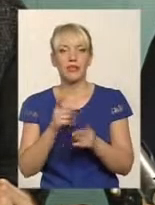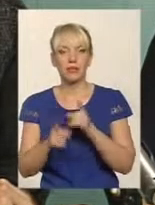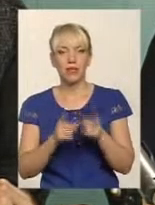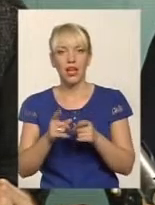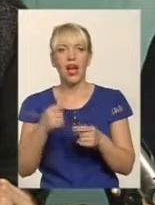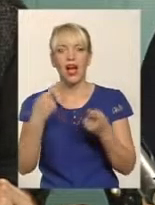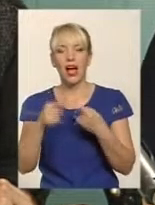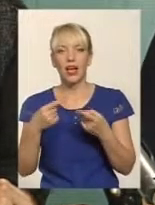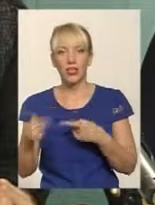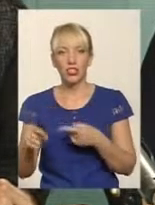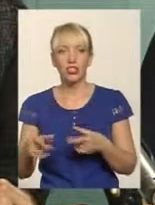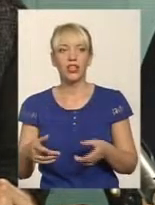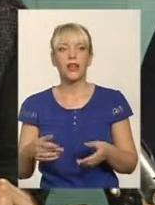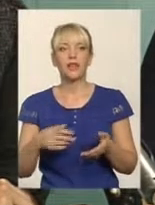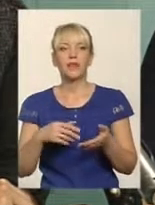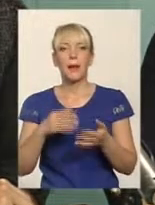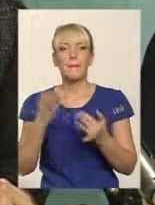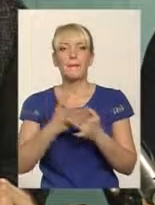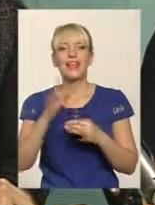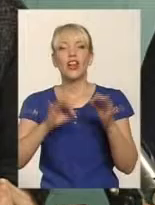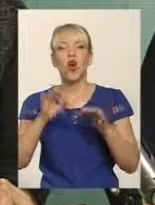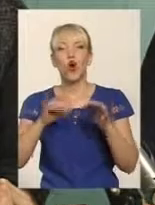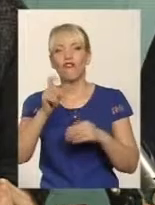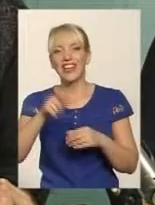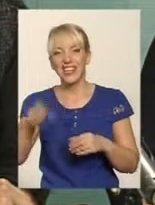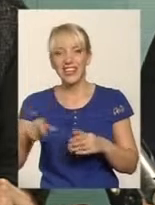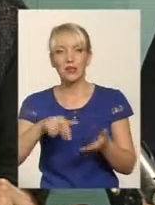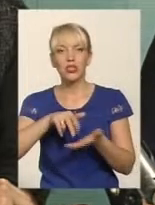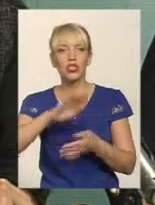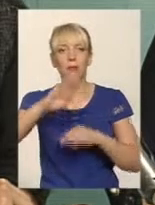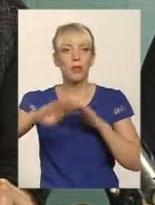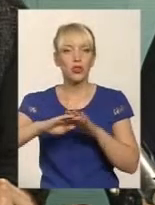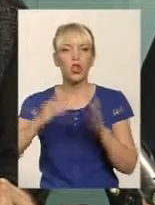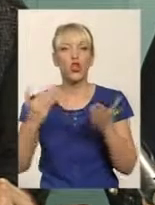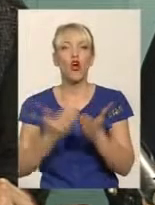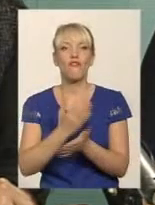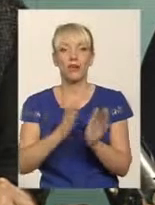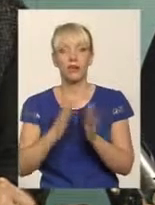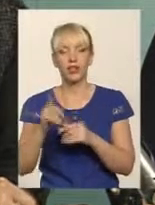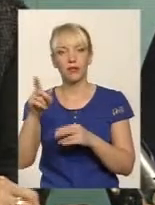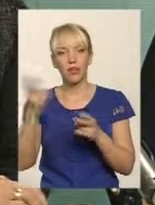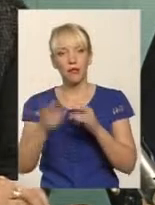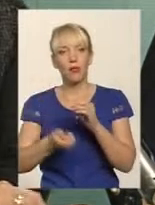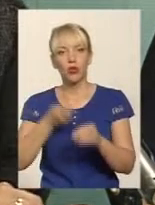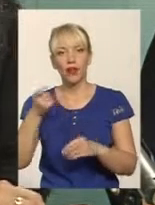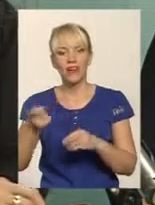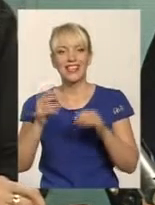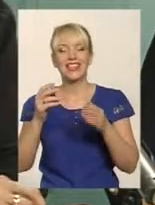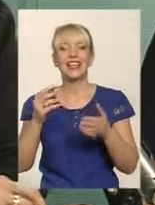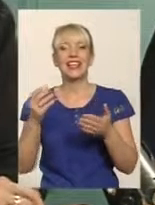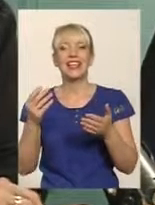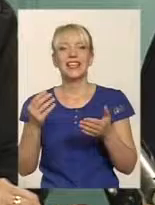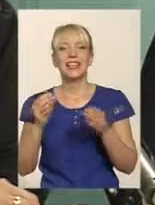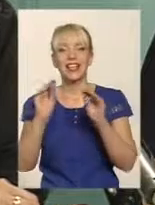категорії пільговіки пішли під цей новий порядок і там потрібно буде подавати декларацію про